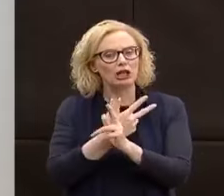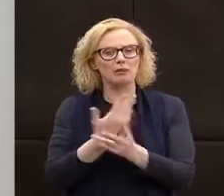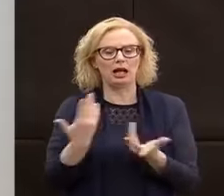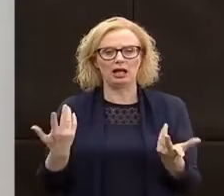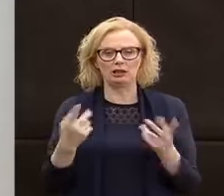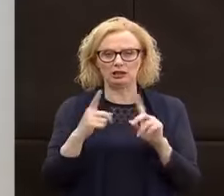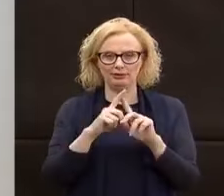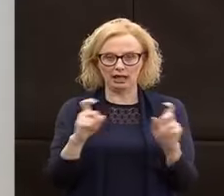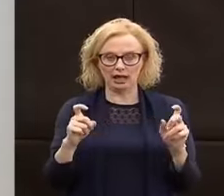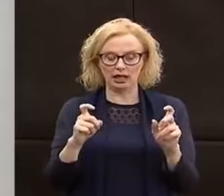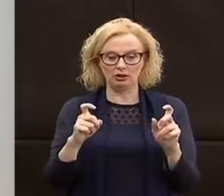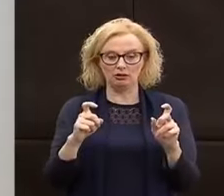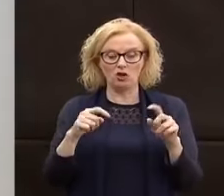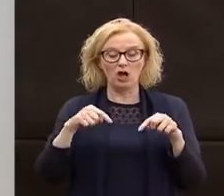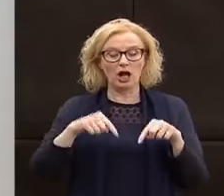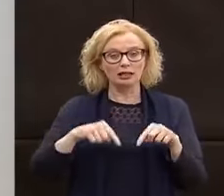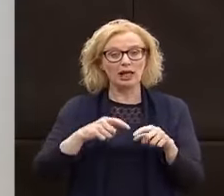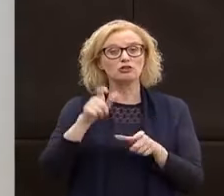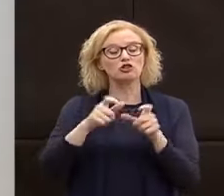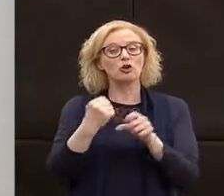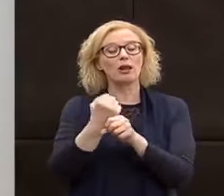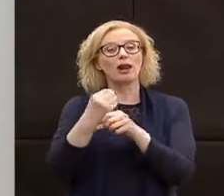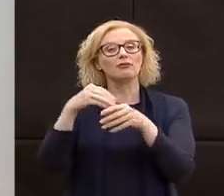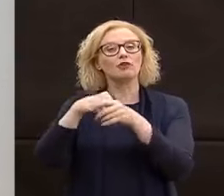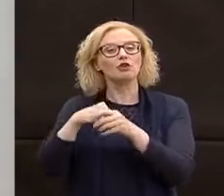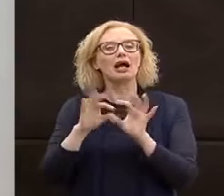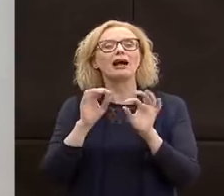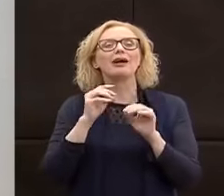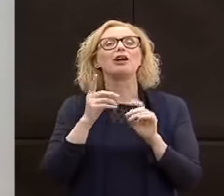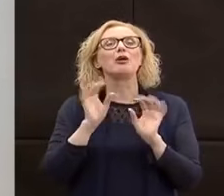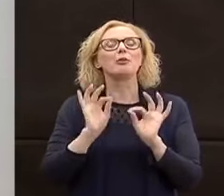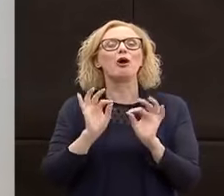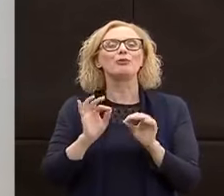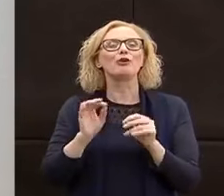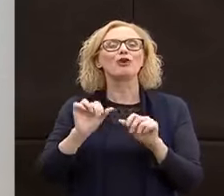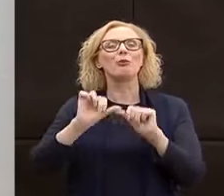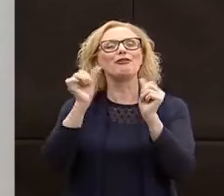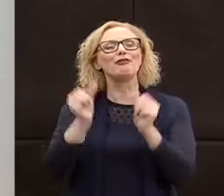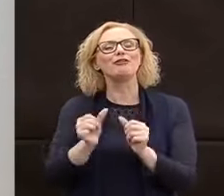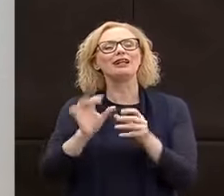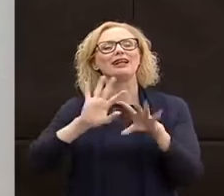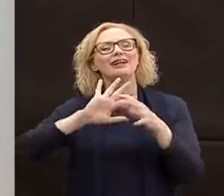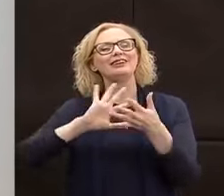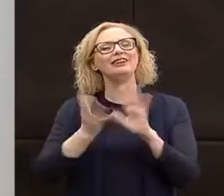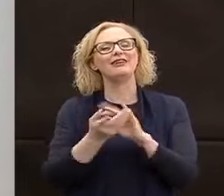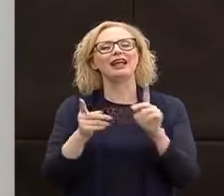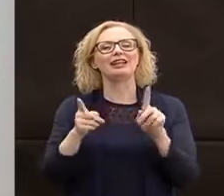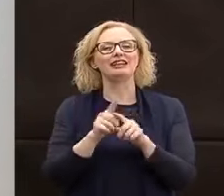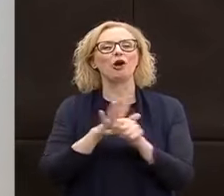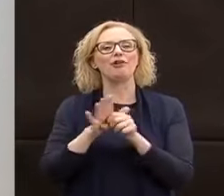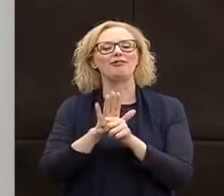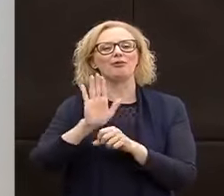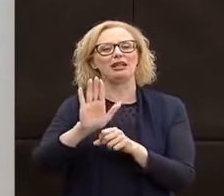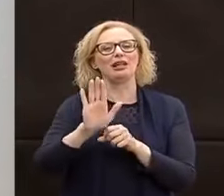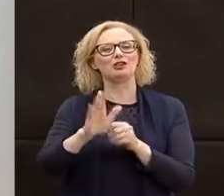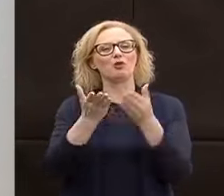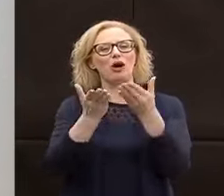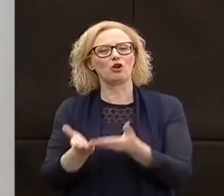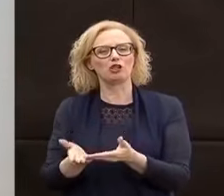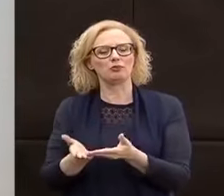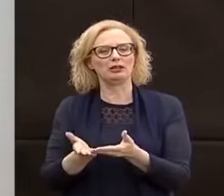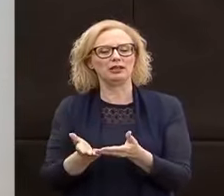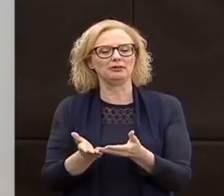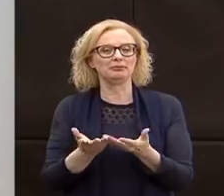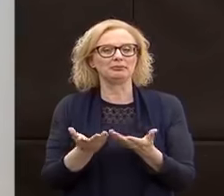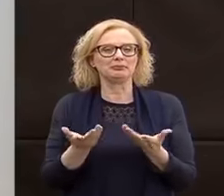Ecco, gli operatori in questo momento sono la famiglia dell'ospite, quindi abbiamo sostituito, ovviamente,